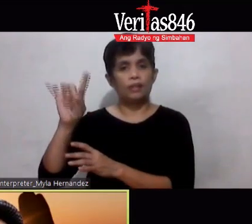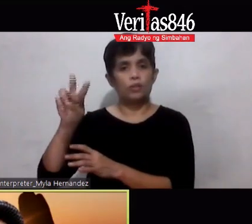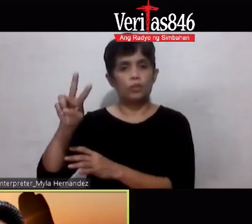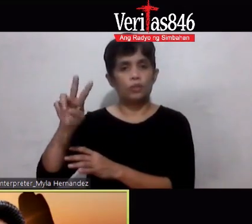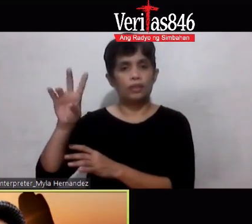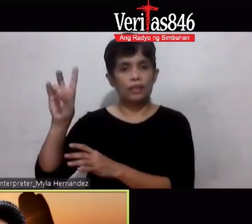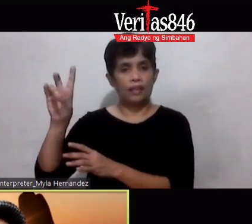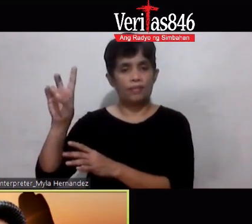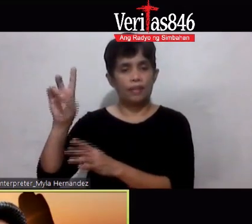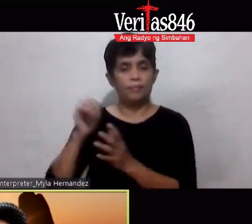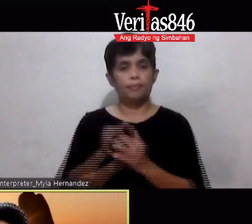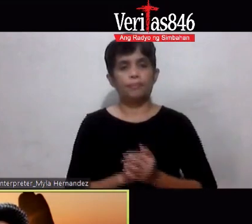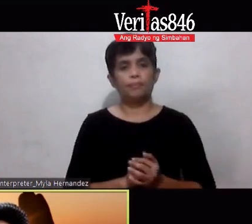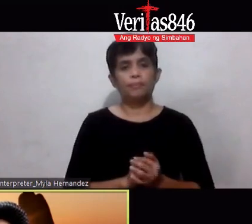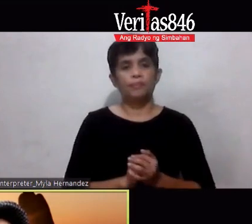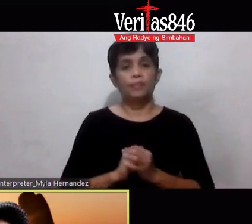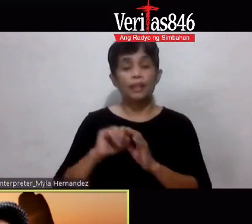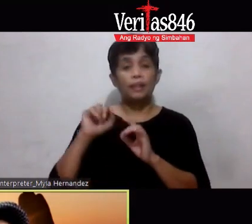sagutin mo yung tanong ni